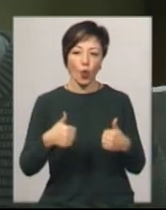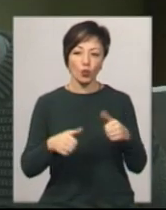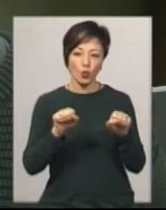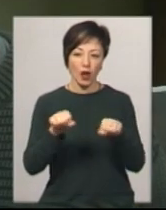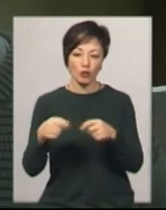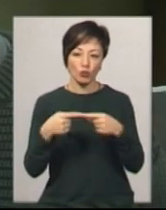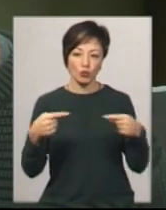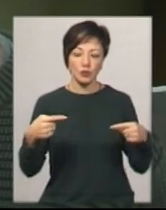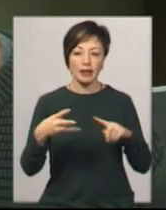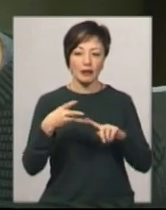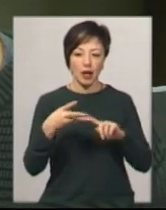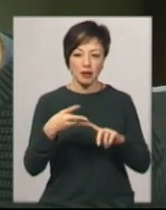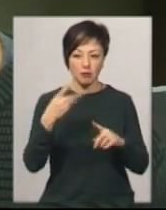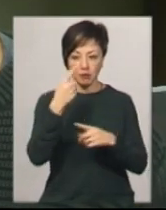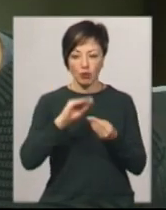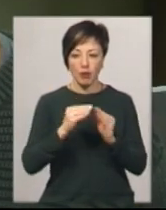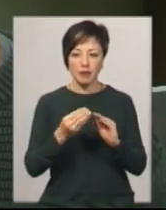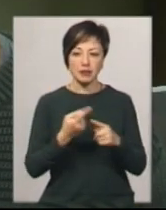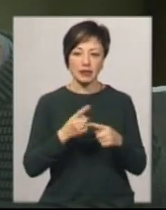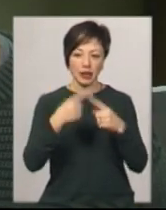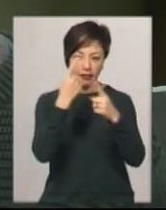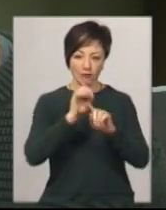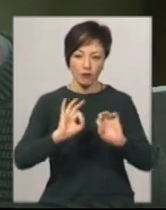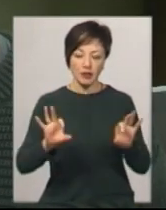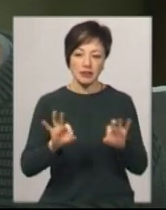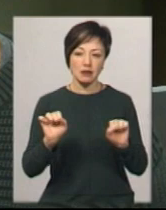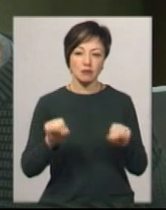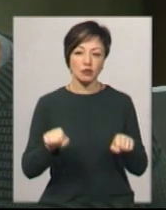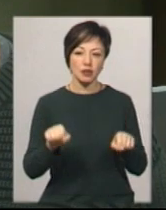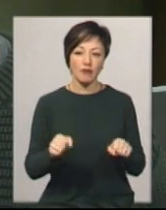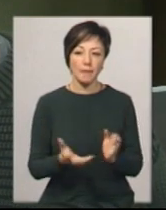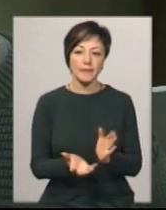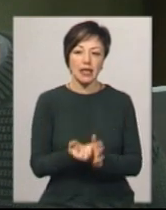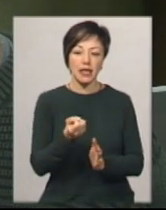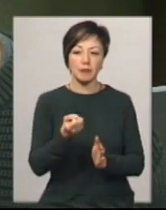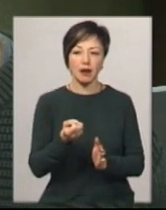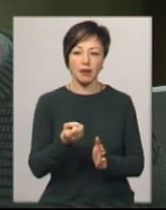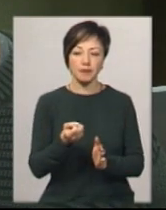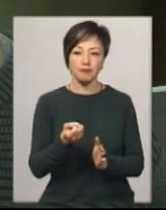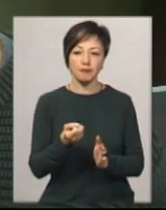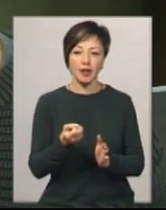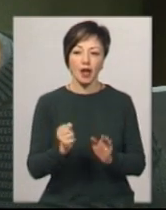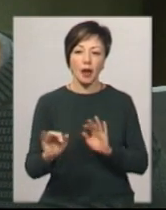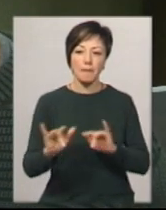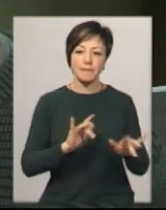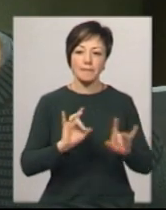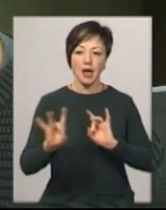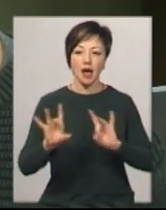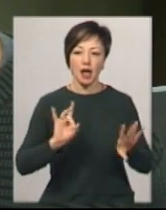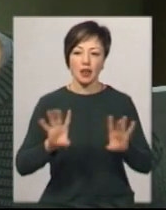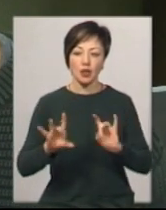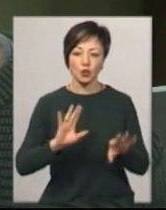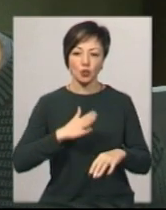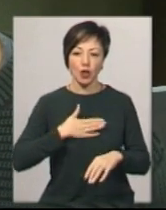продукцію. Третє – інформатизація і, можливо, підтримка маркетингу чи рекламування